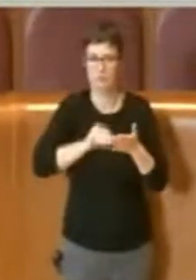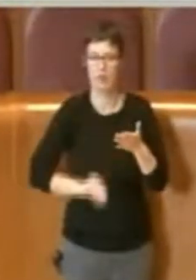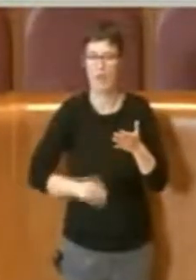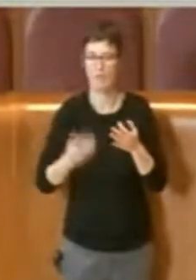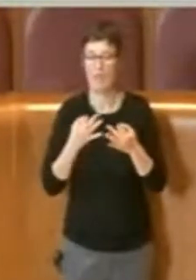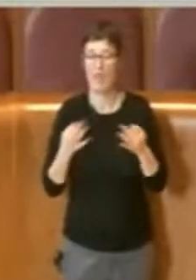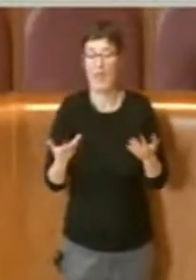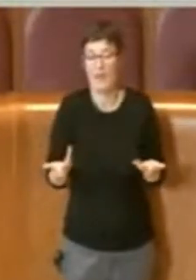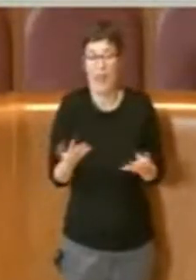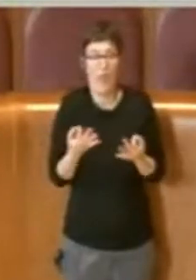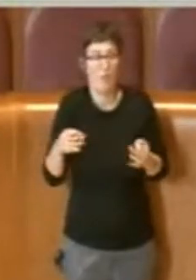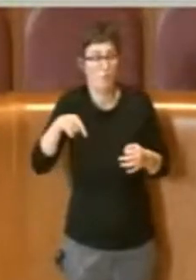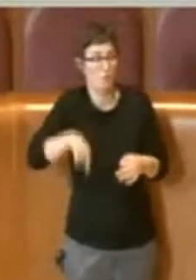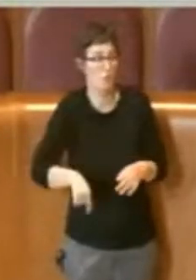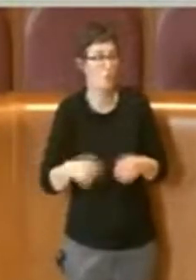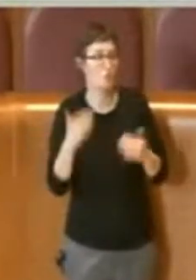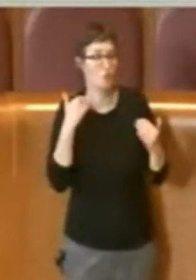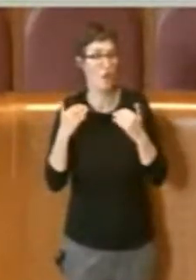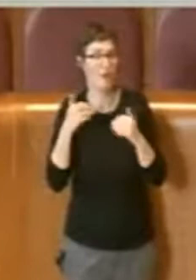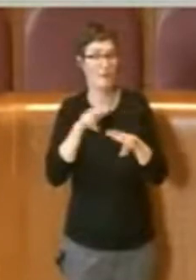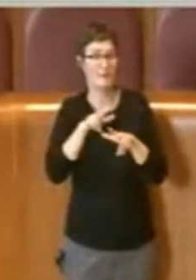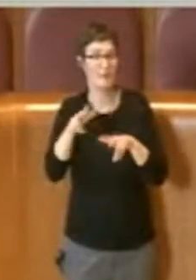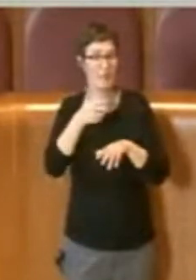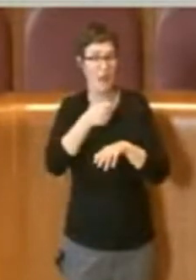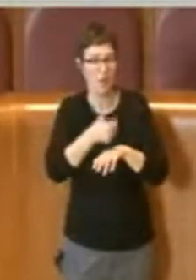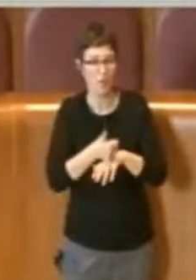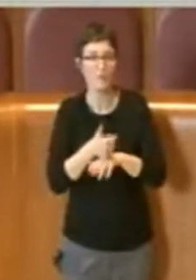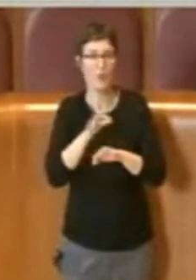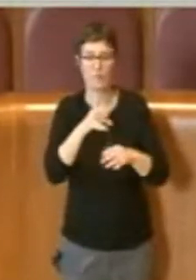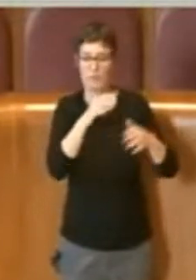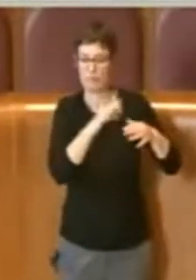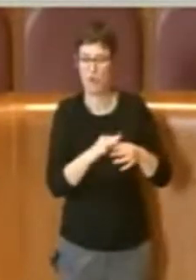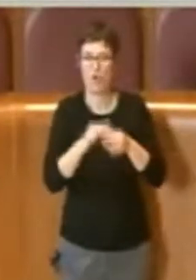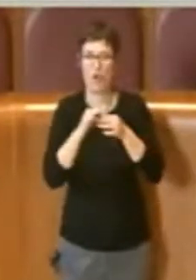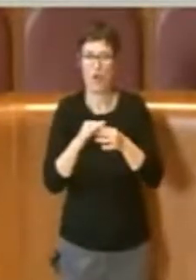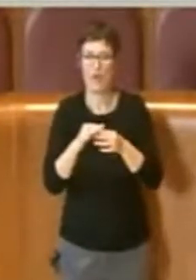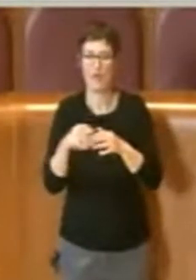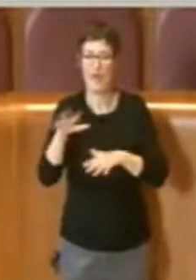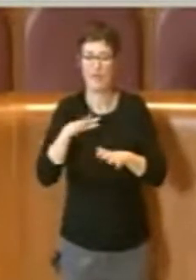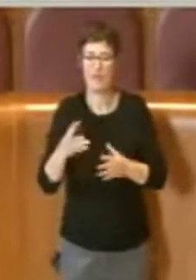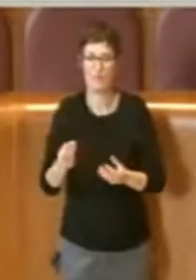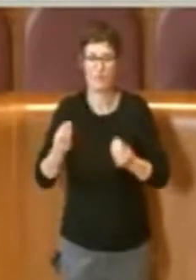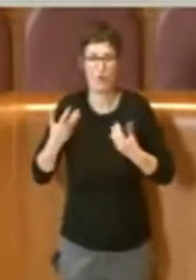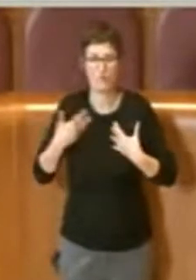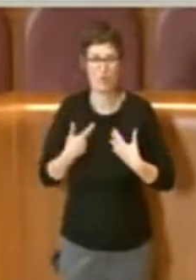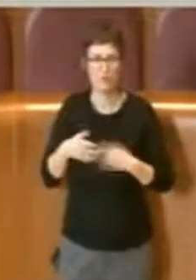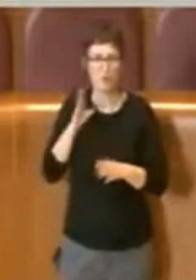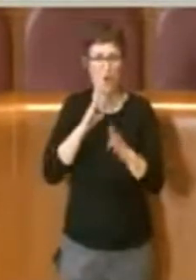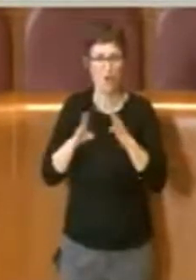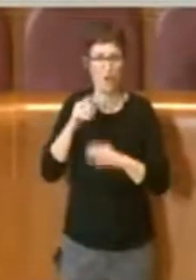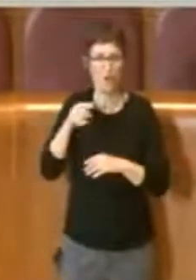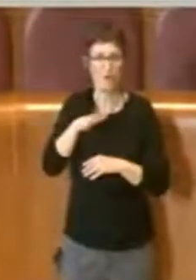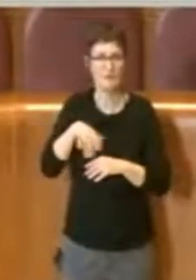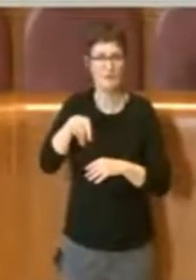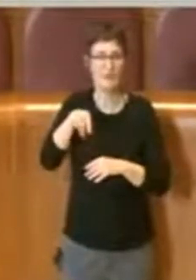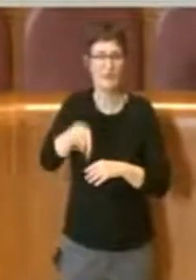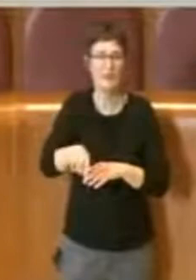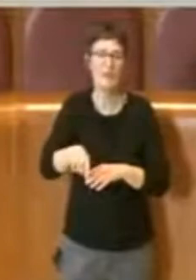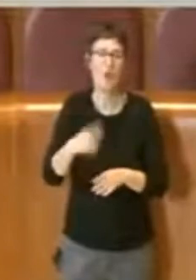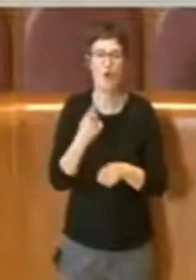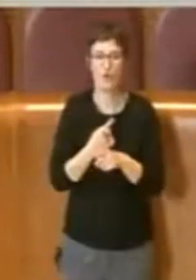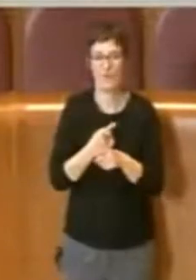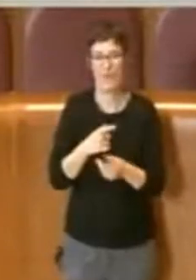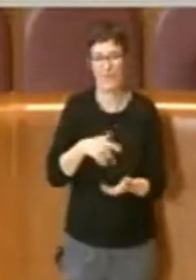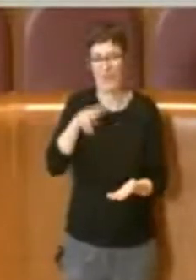questa assemblea capitolina in conformità con quello che arriva dal territorio possa confermare e possa vedere effettivamente poi